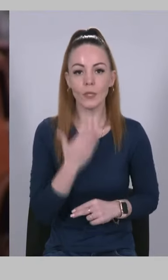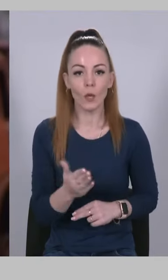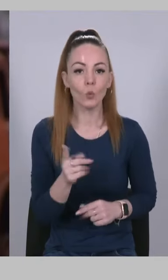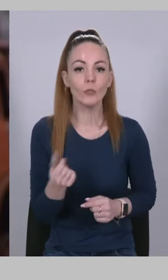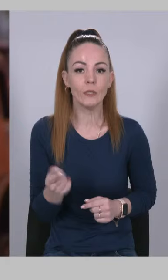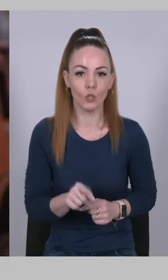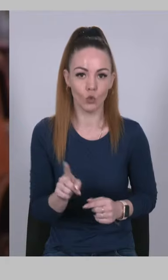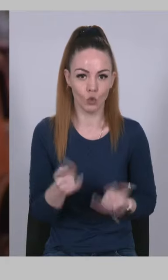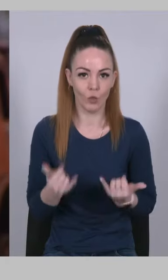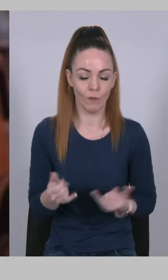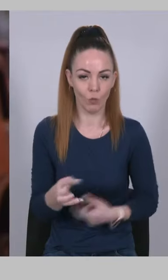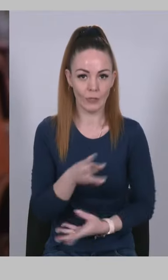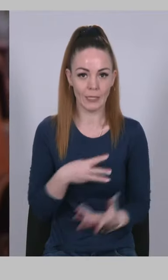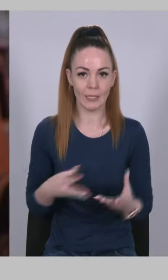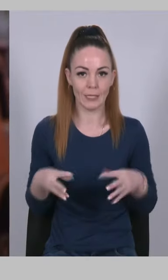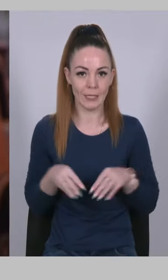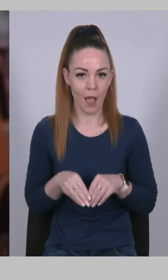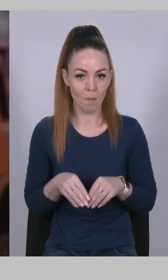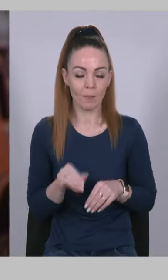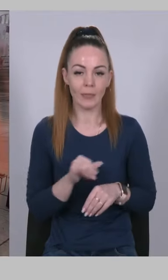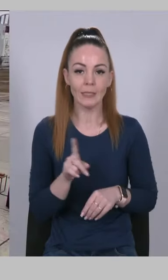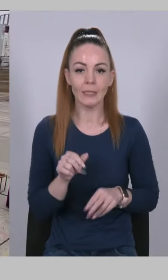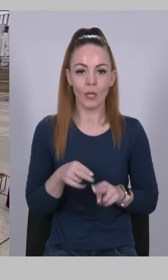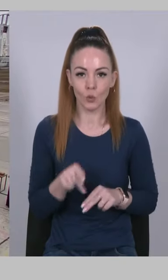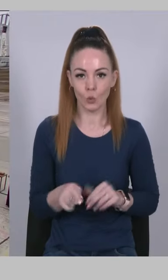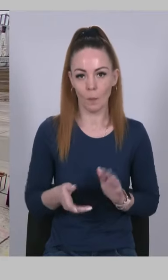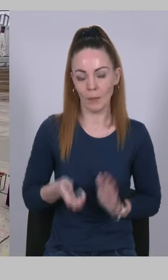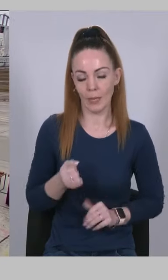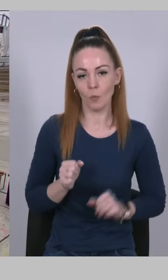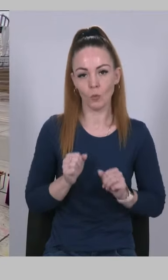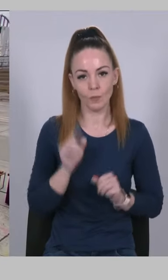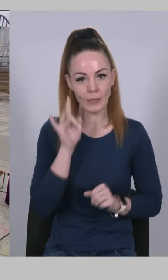сьогодні з нами і за цю підтримку Слава Україні!